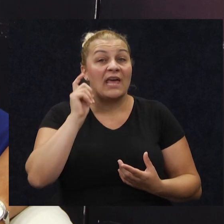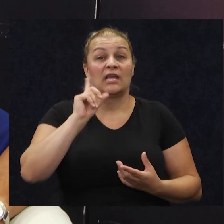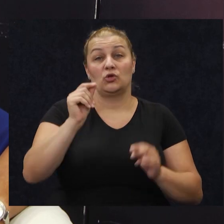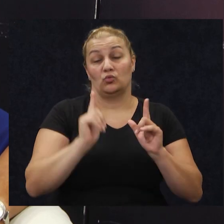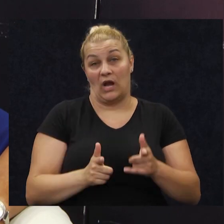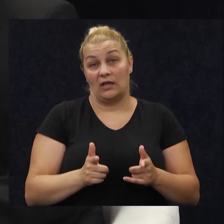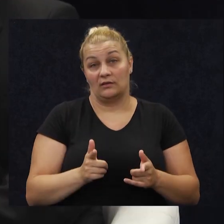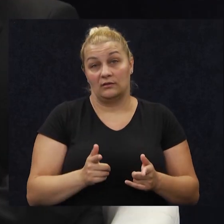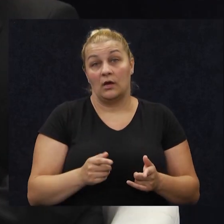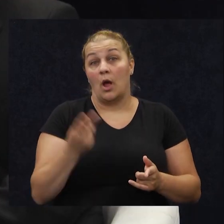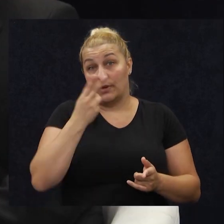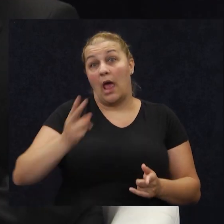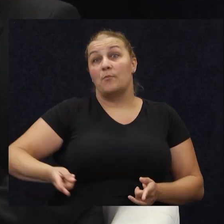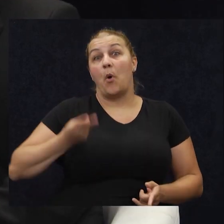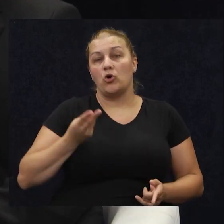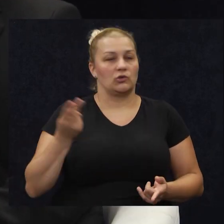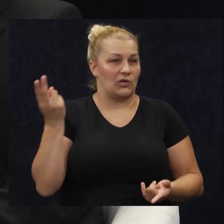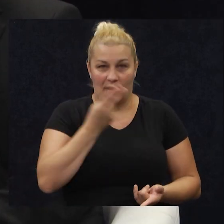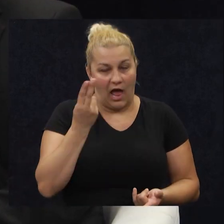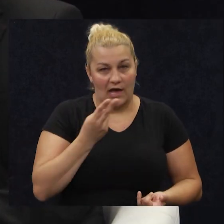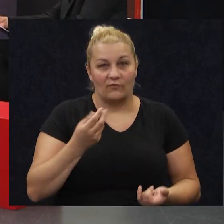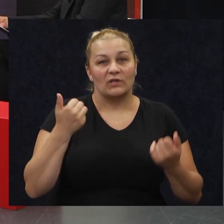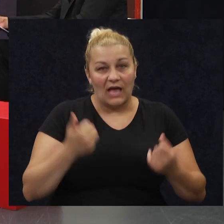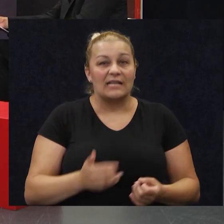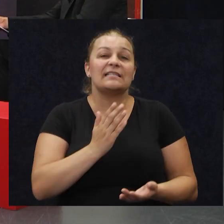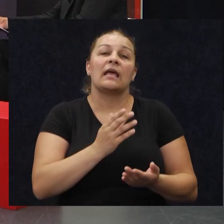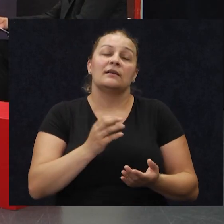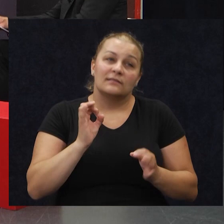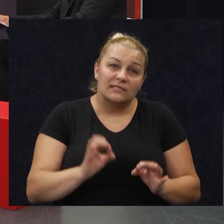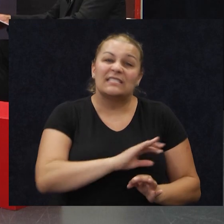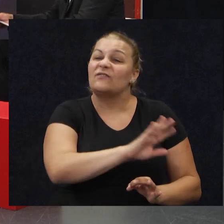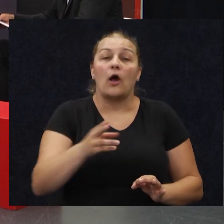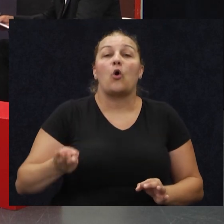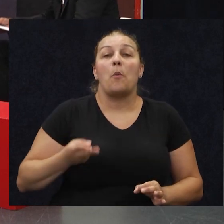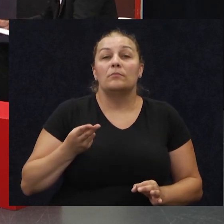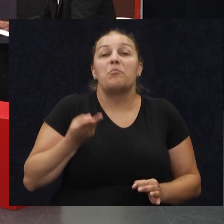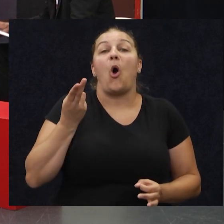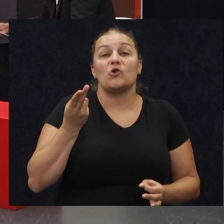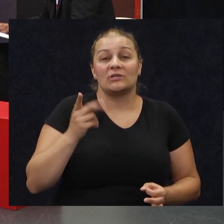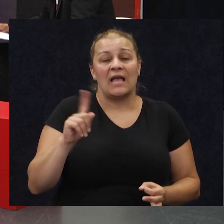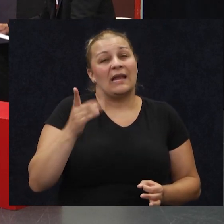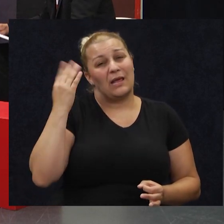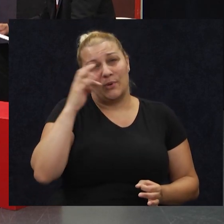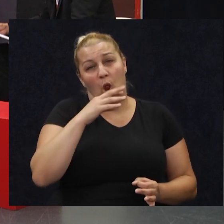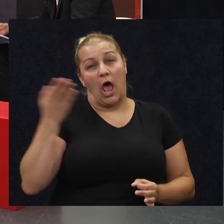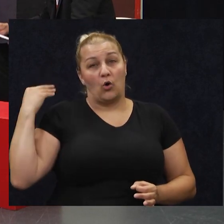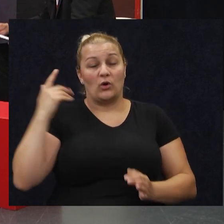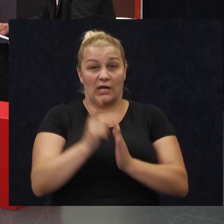ponosna? Pa normalno, danas je svakako ponosna, nije je bilo jednostavno sve te godine,